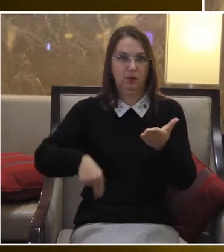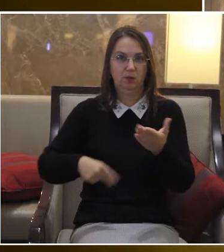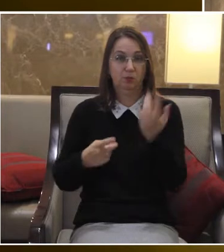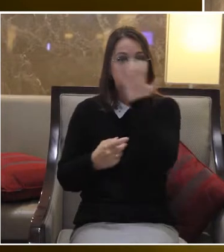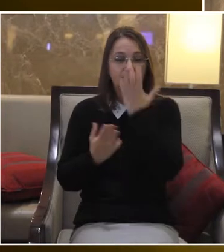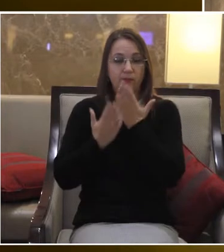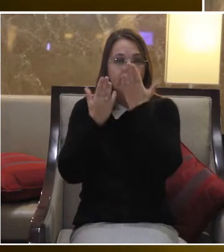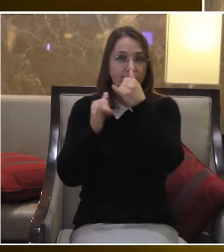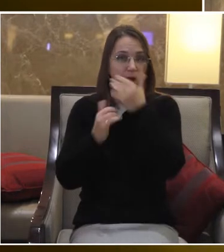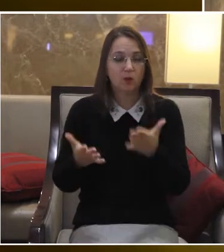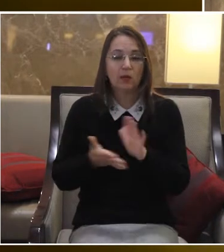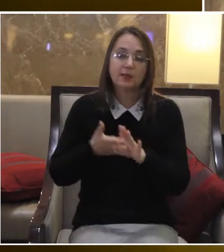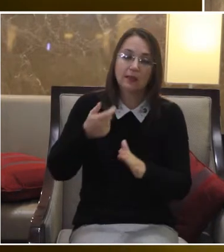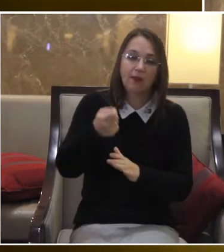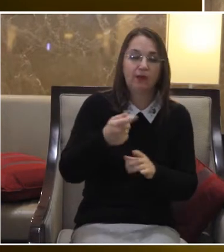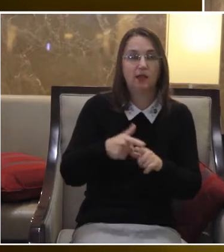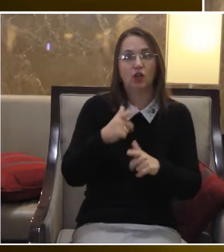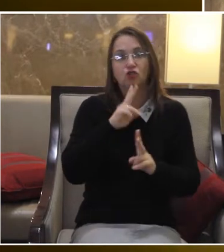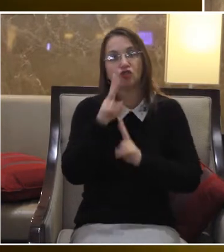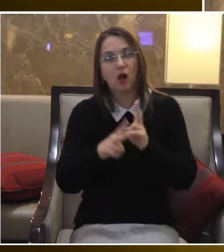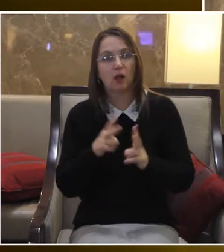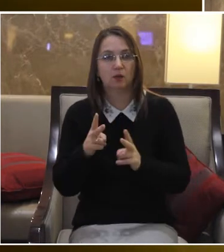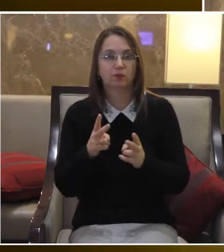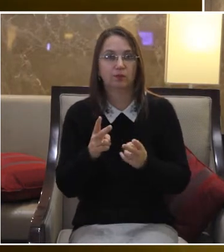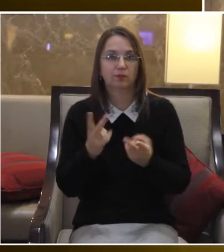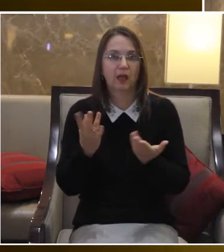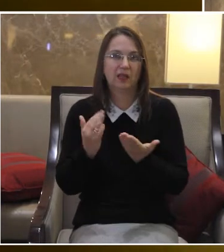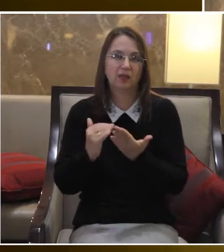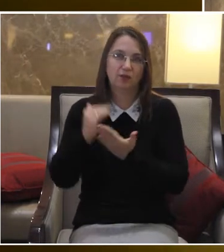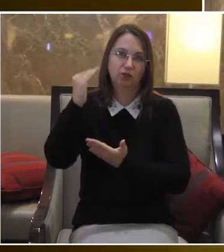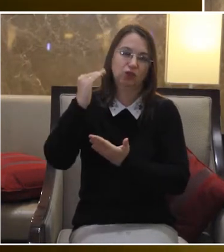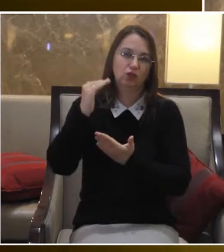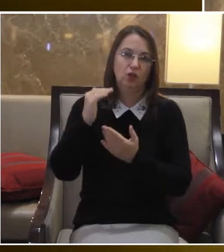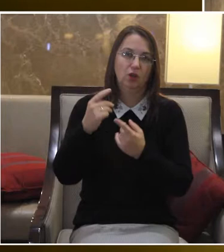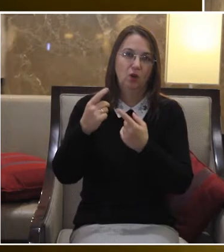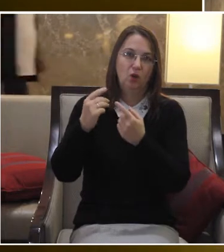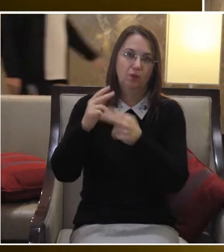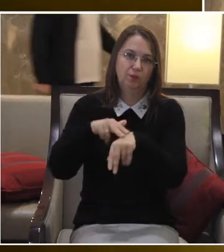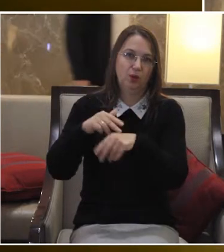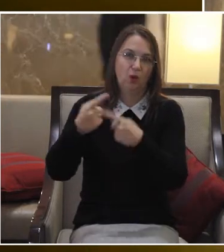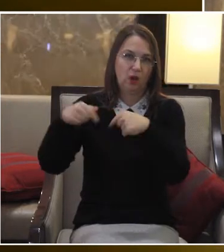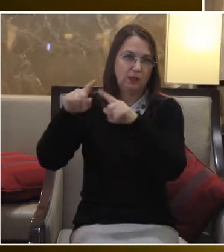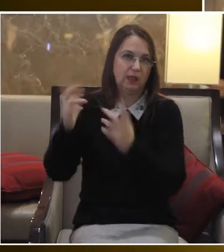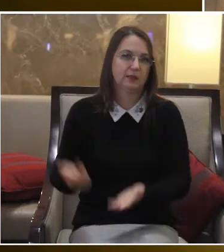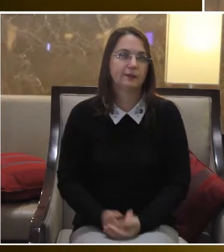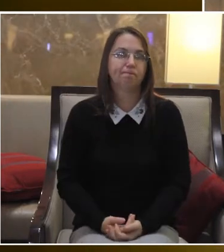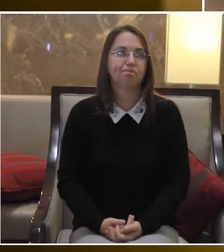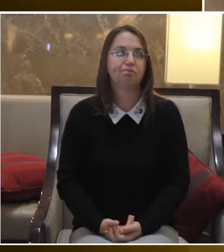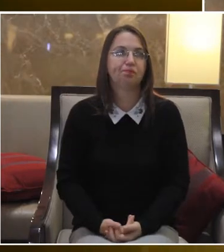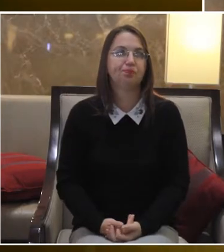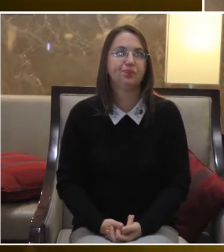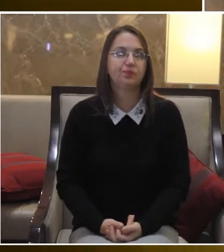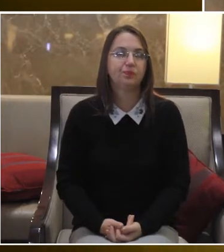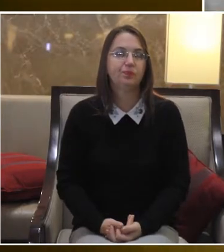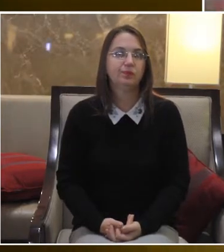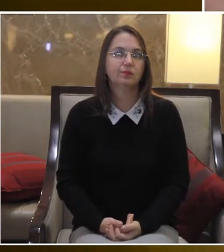підписує Що це або заява, або скарга, або звернення, або ще якийсь там інший письмовий